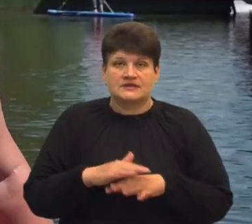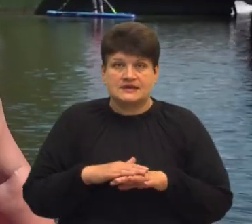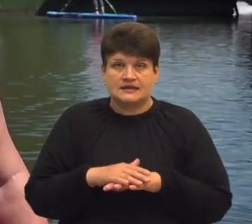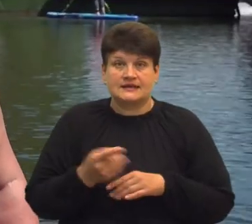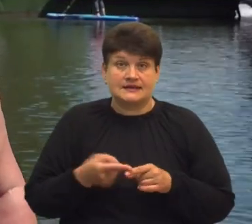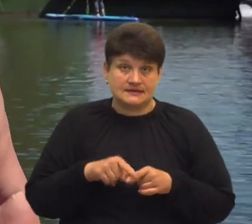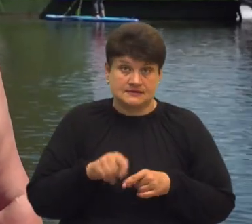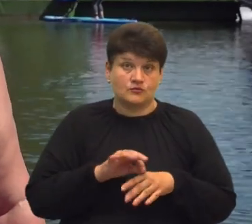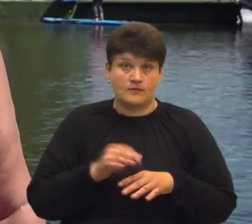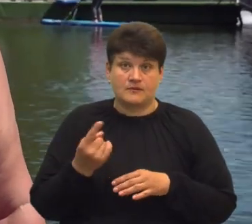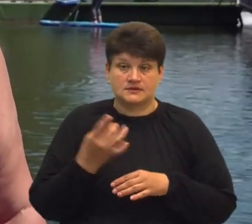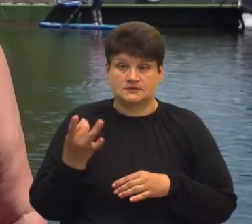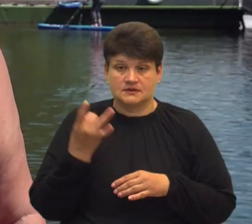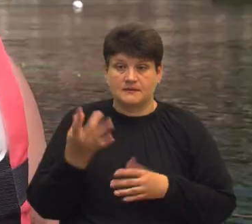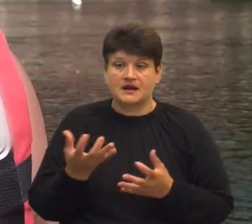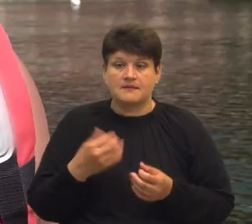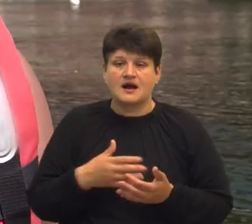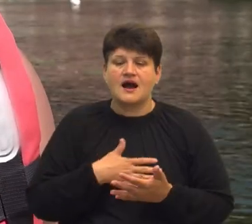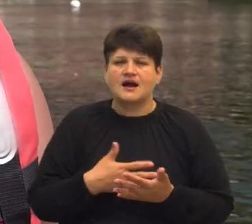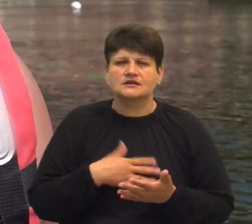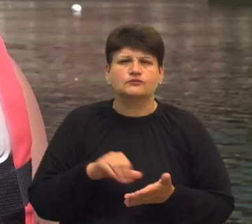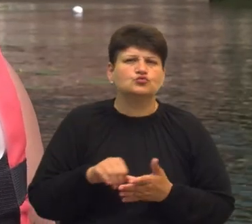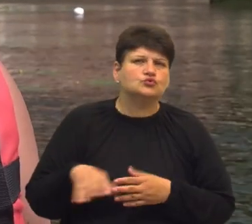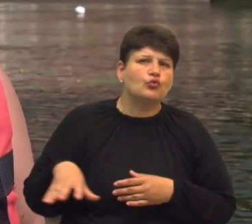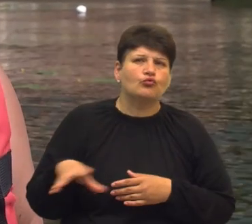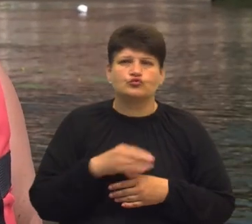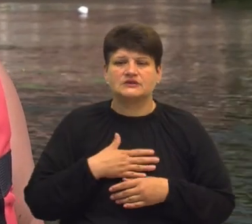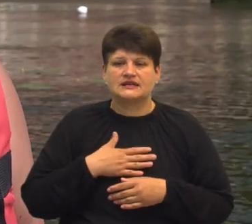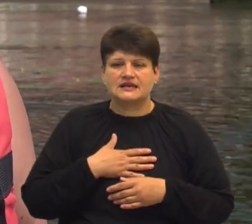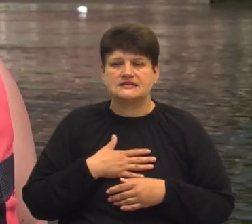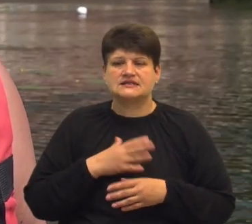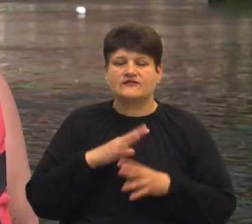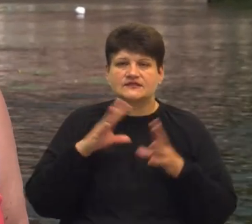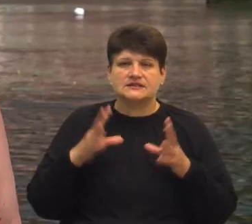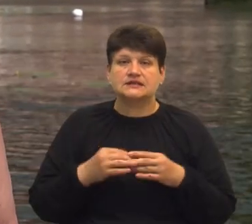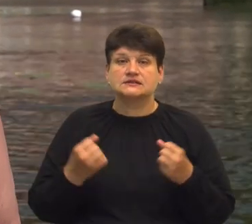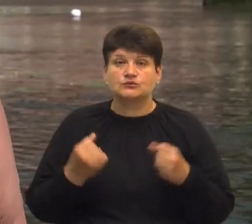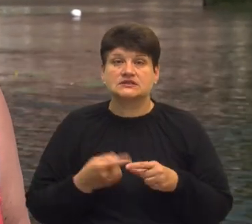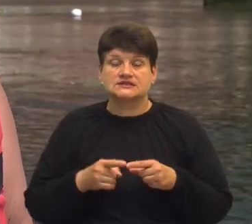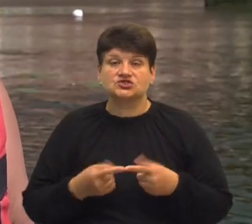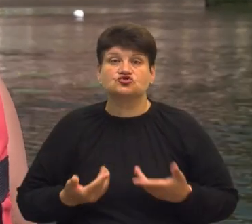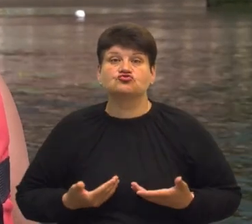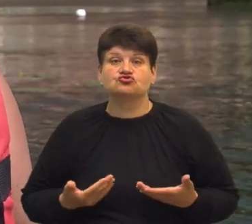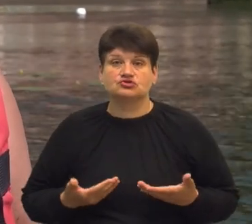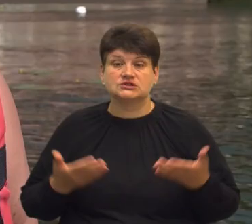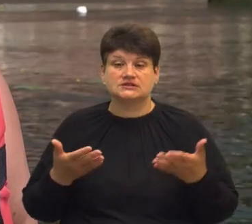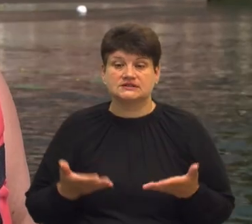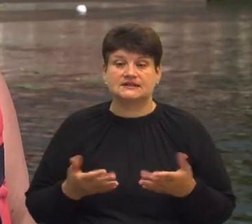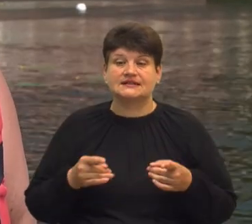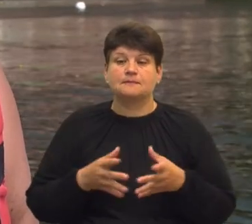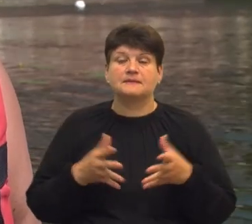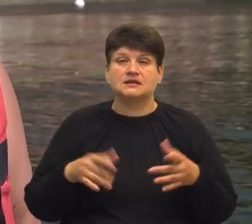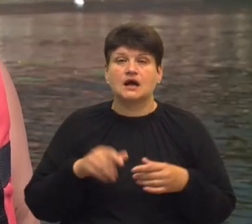Приймаю активну участь у всьому. Для нас взагалі спорт – це є життя. Тим більше для людей